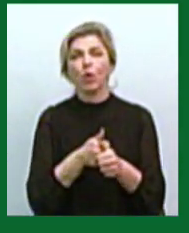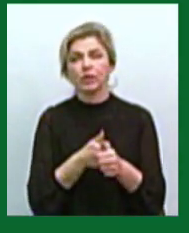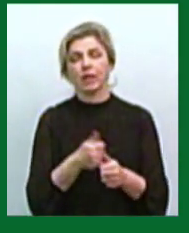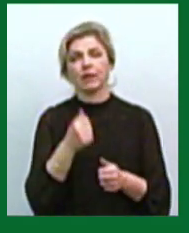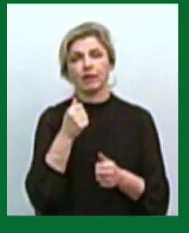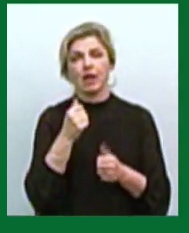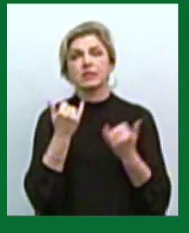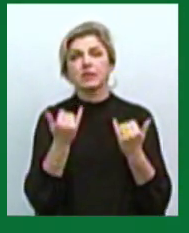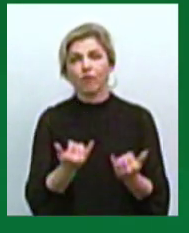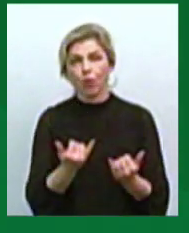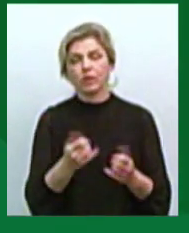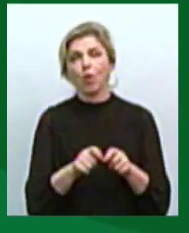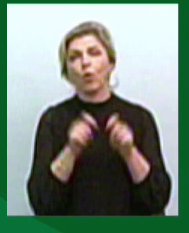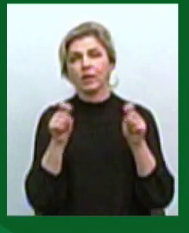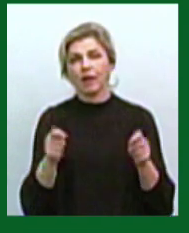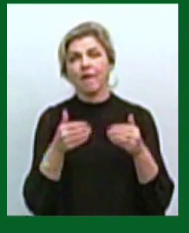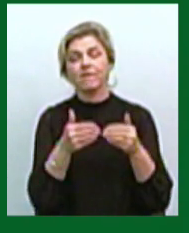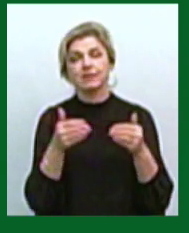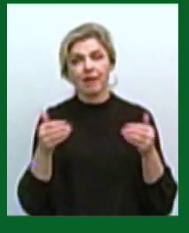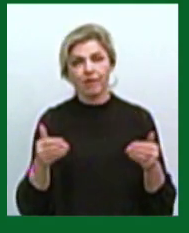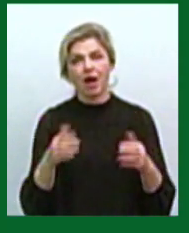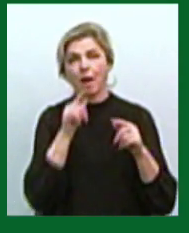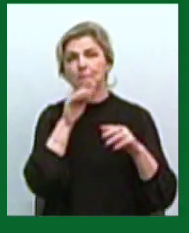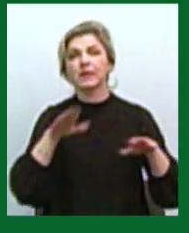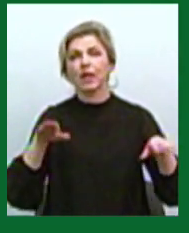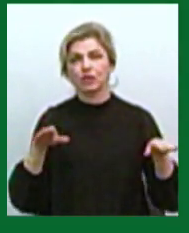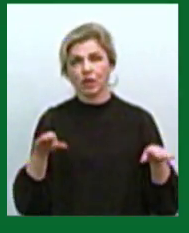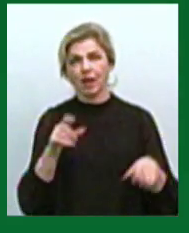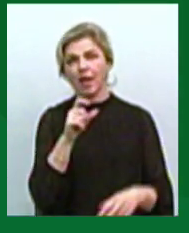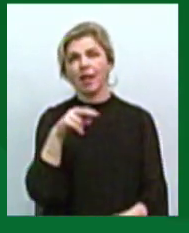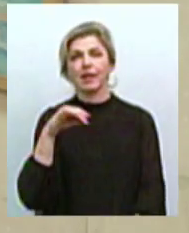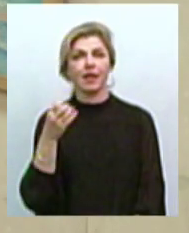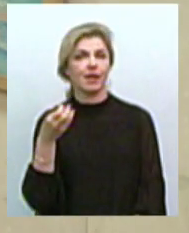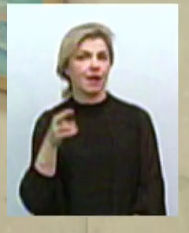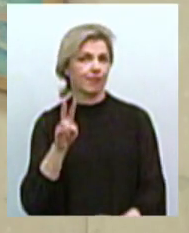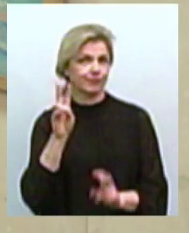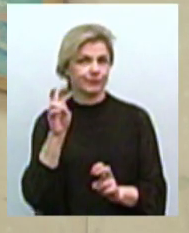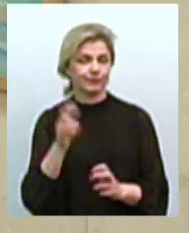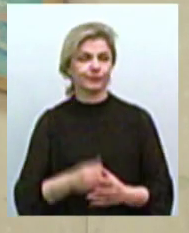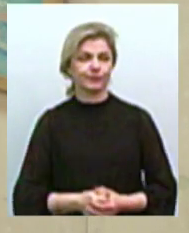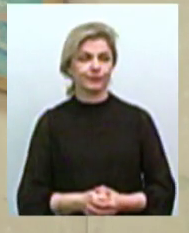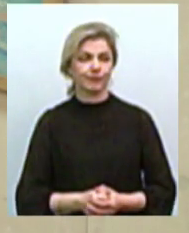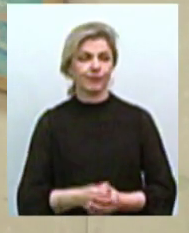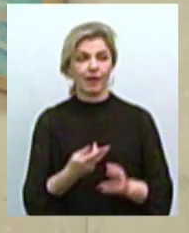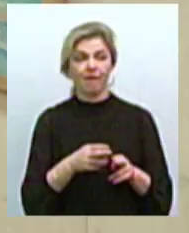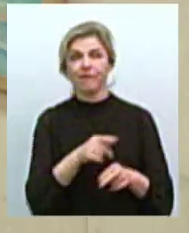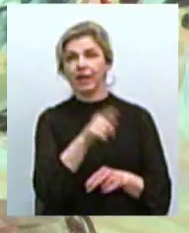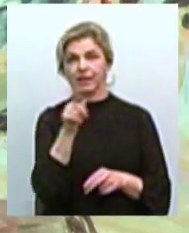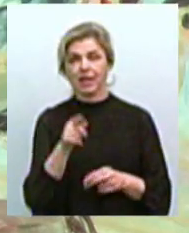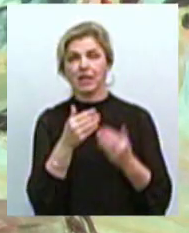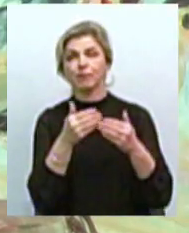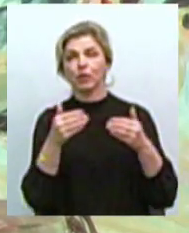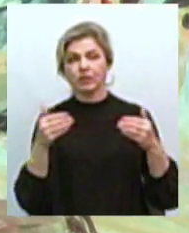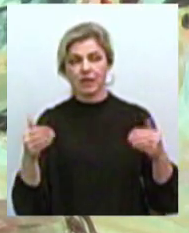Кропивницького сьогодні відкрилась виставка «Пташина елегія». В цій експозиції сім полотен